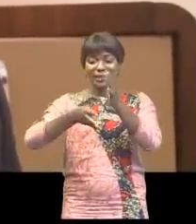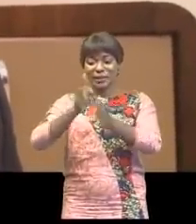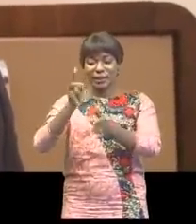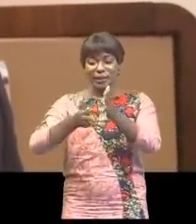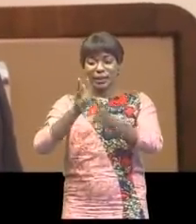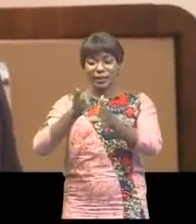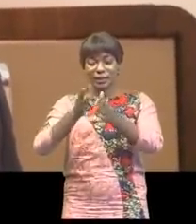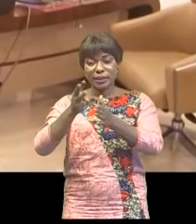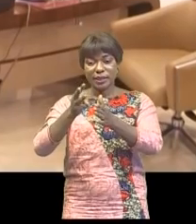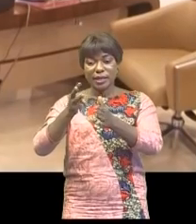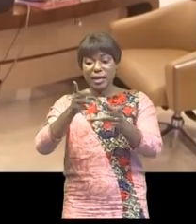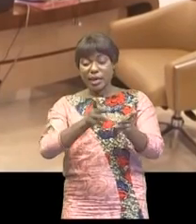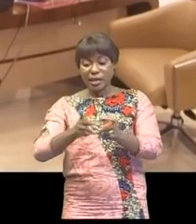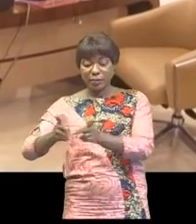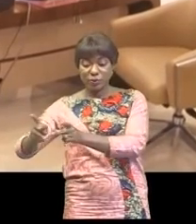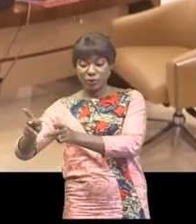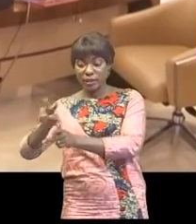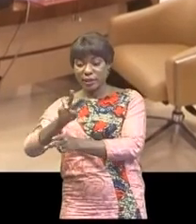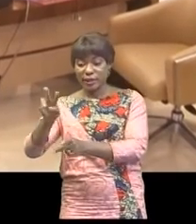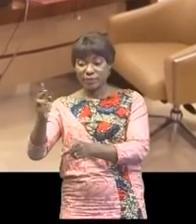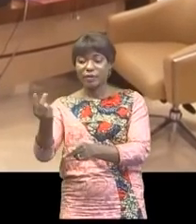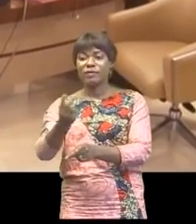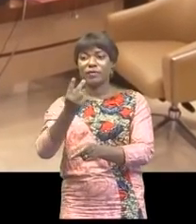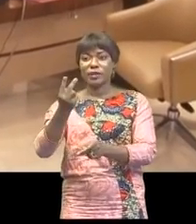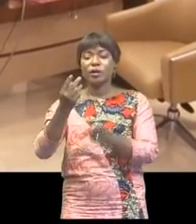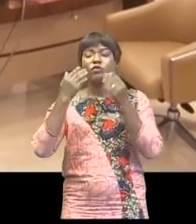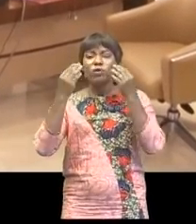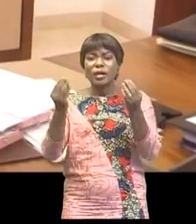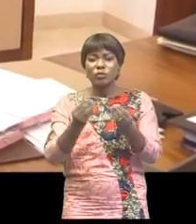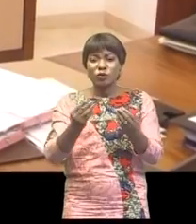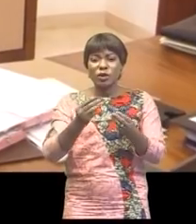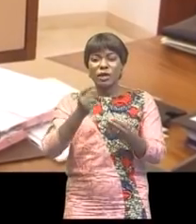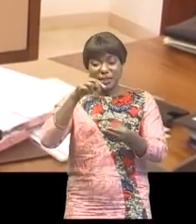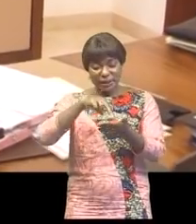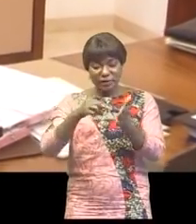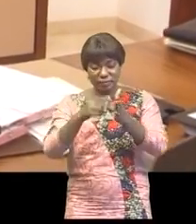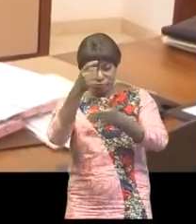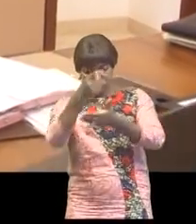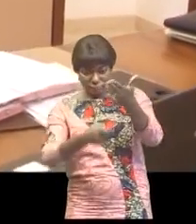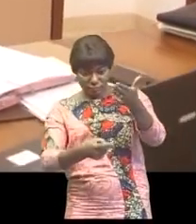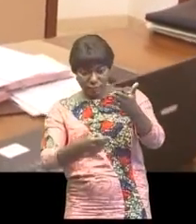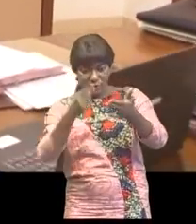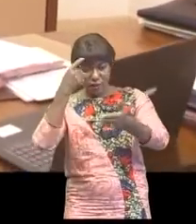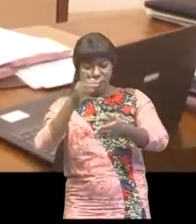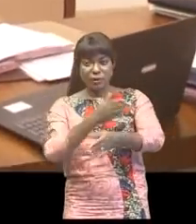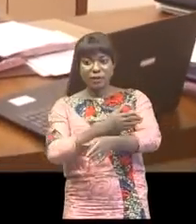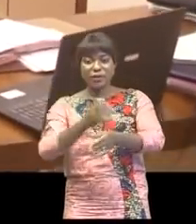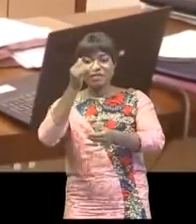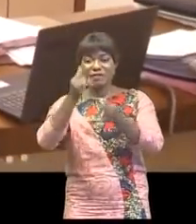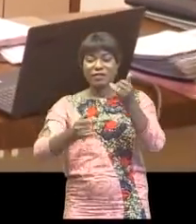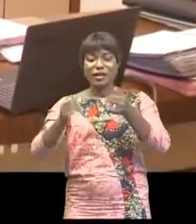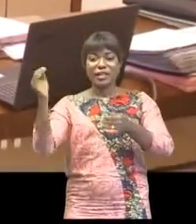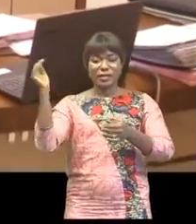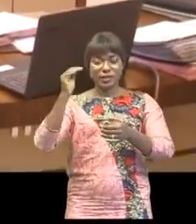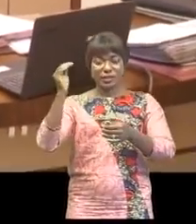à la période correspondante de 2020. À ces rythmes, le taux d'inflation à fin décembre 2021 se